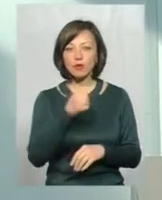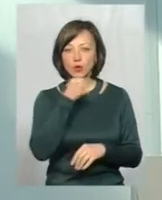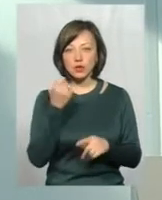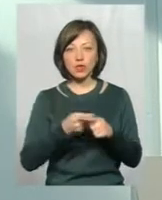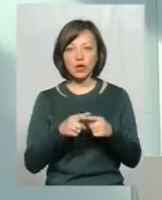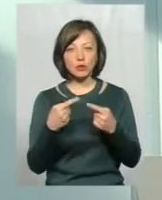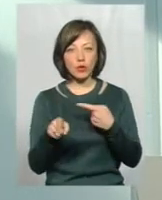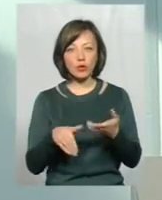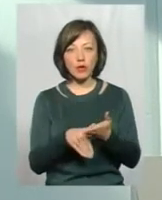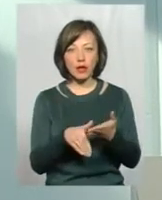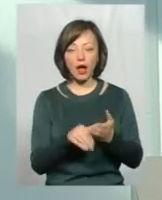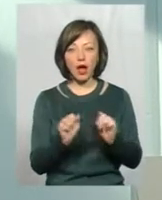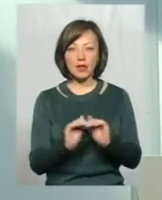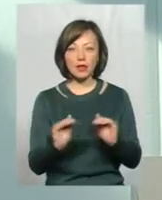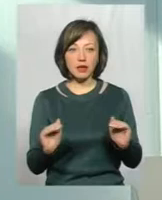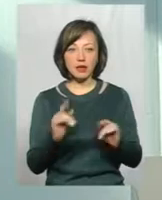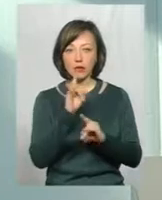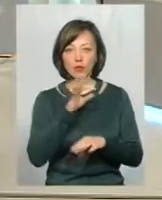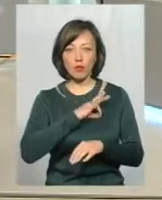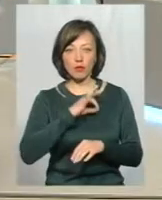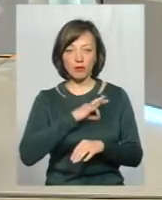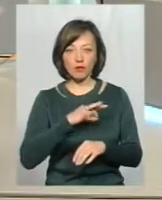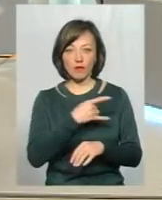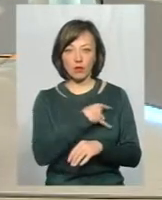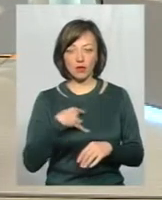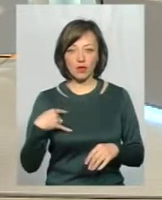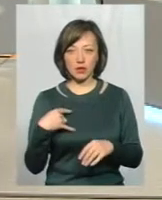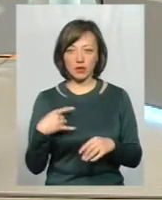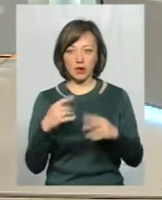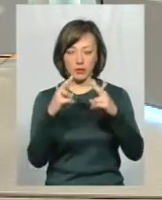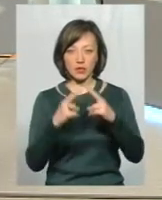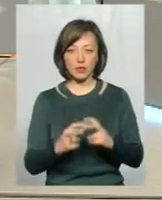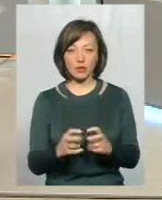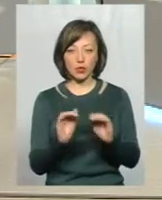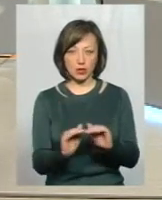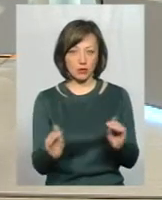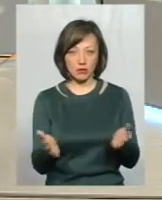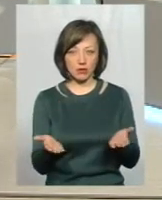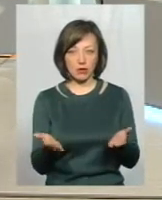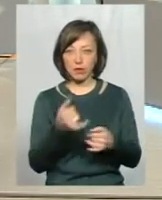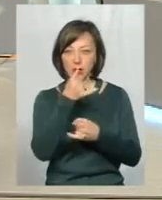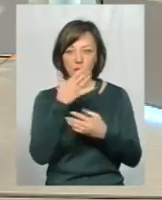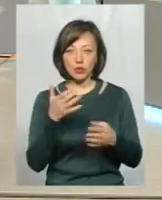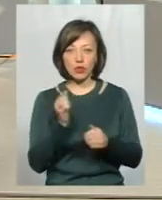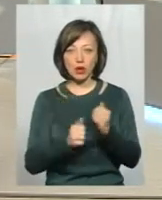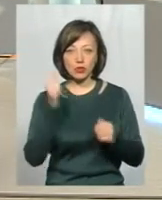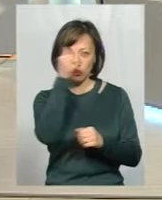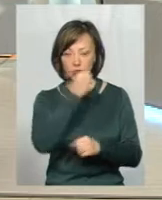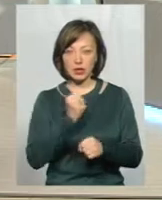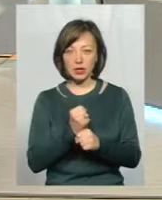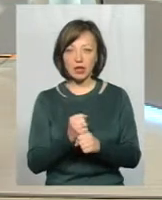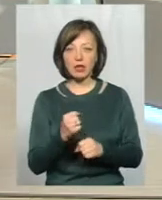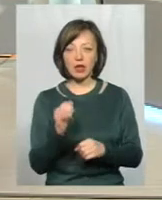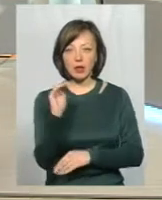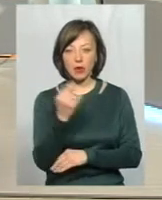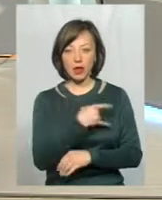це інші методи, а у дітей – ми ж не будемо використовуватися методами флюорографічного рентгенологічного обслідування у дітей. Ми не можемо кожен рентгенологічного